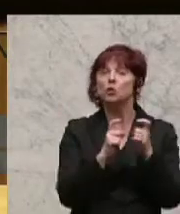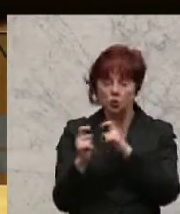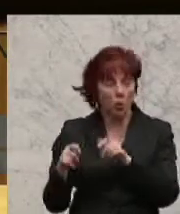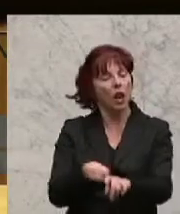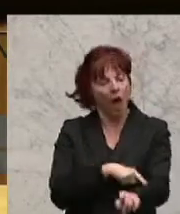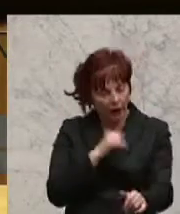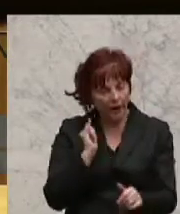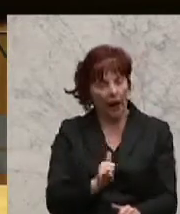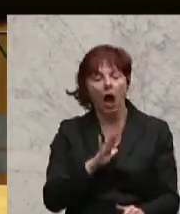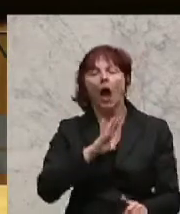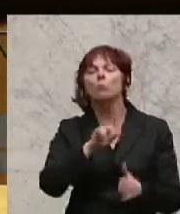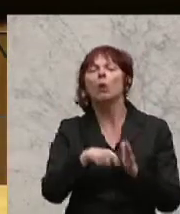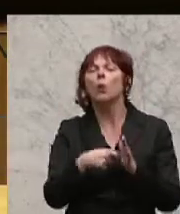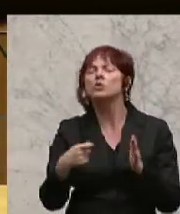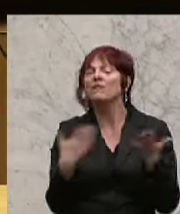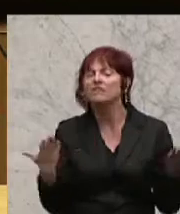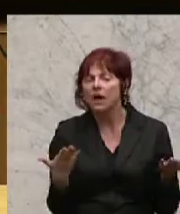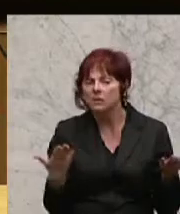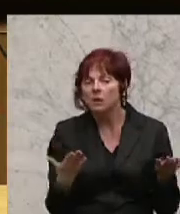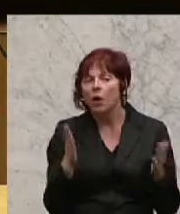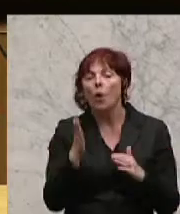wir doch darüber, wie wir es in Zukunft besser machen sollen.